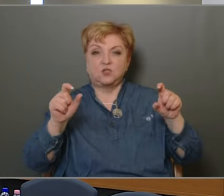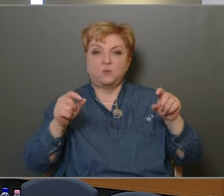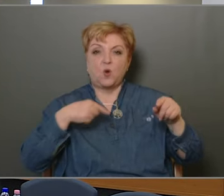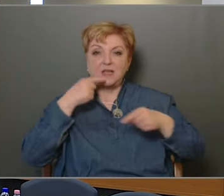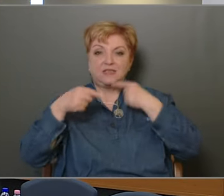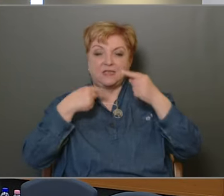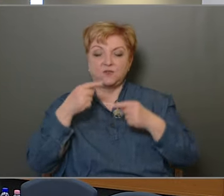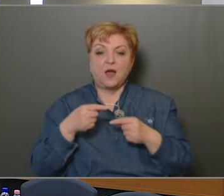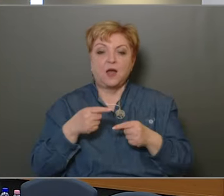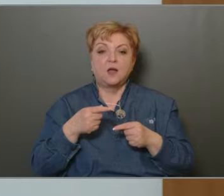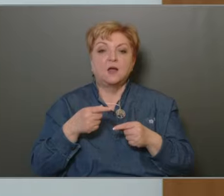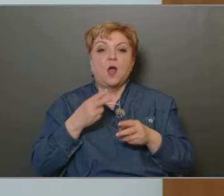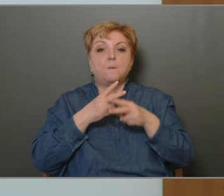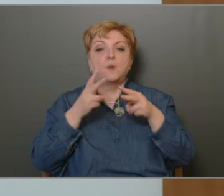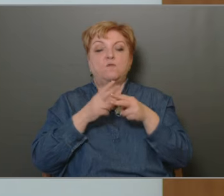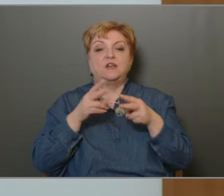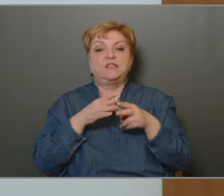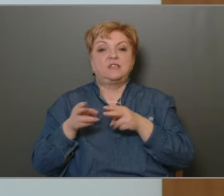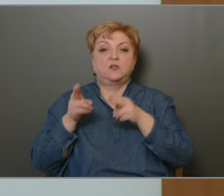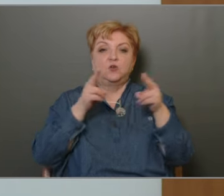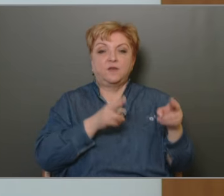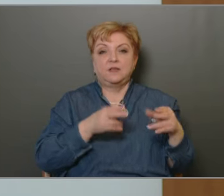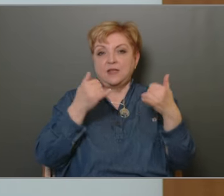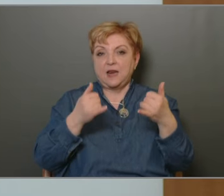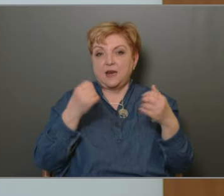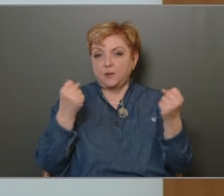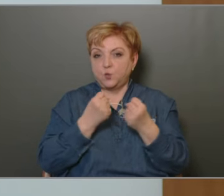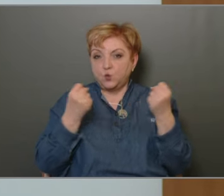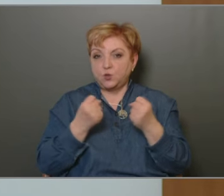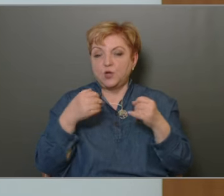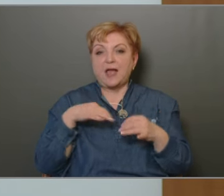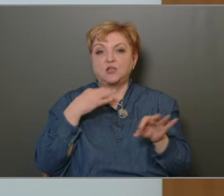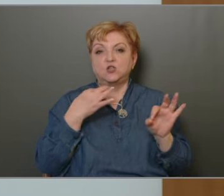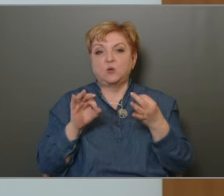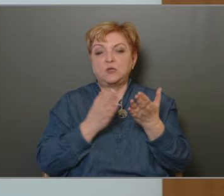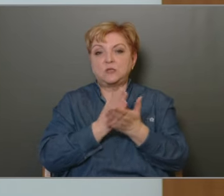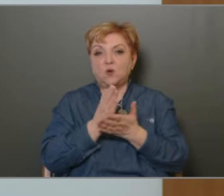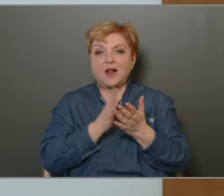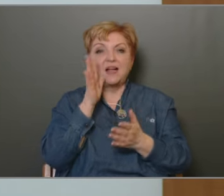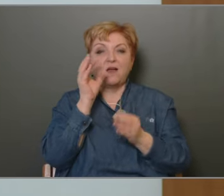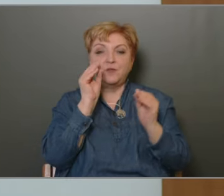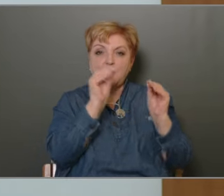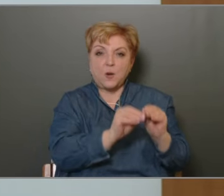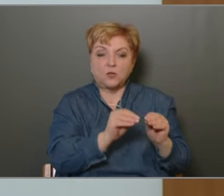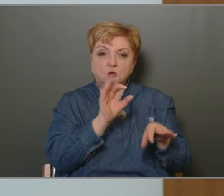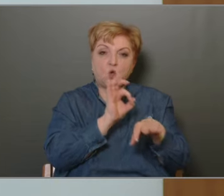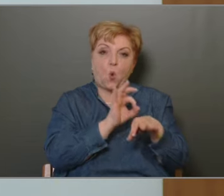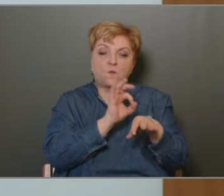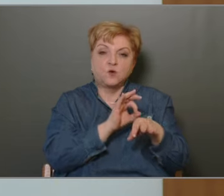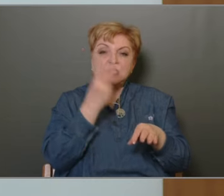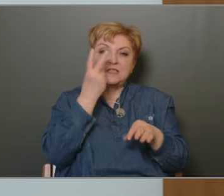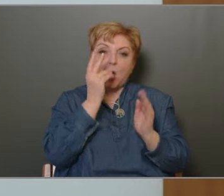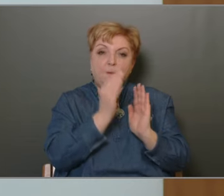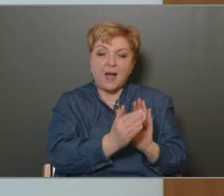idézve. A profiltisztítást követően a jelenleg működő egészségügyi szolgálat KFT-ben maradnak azok az orvosi